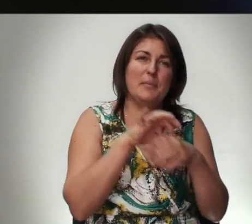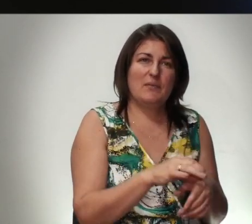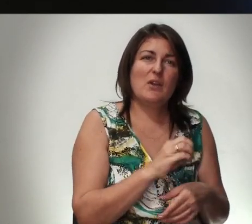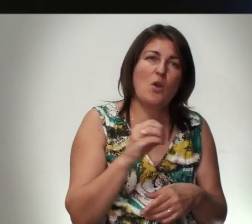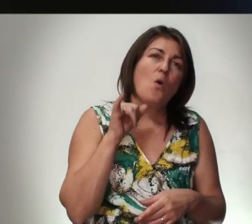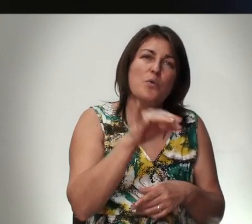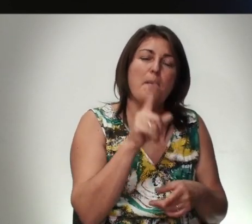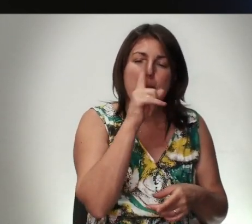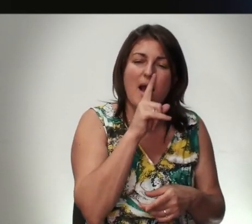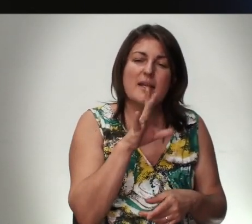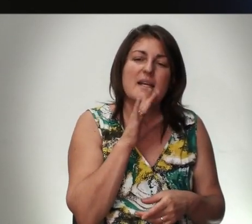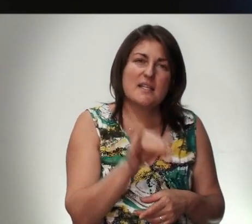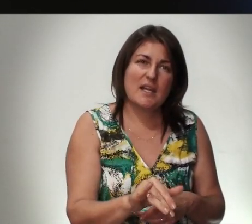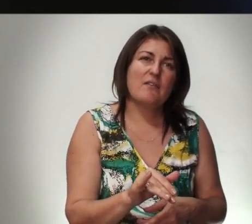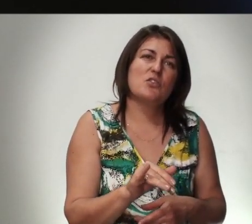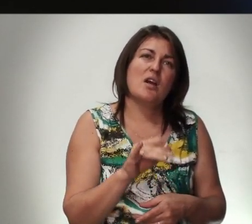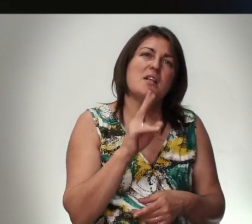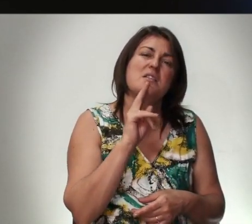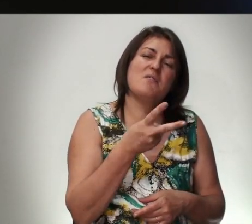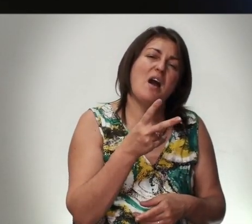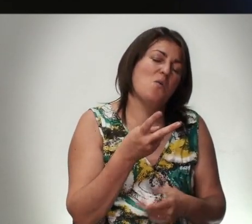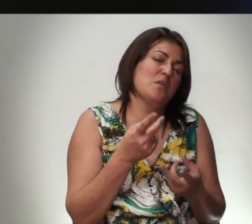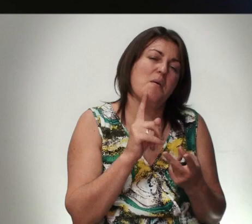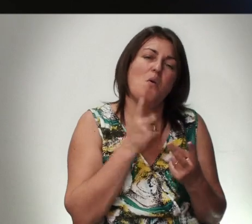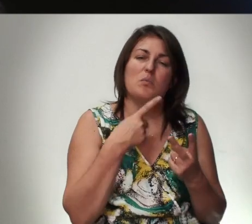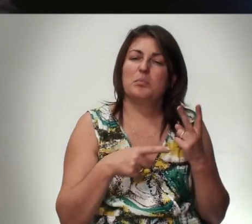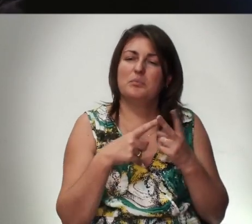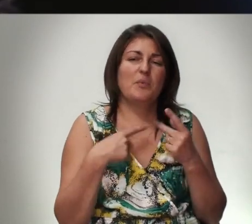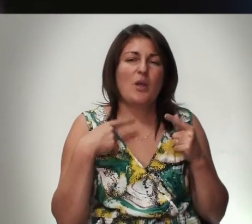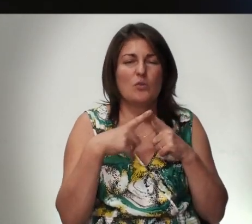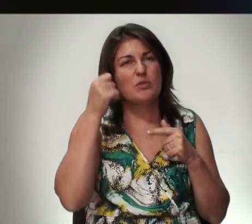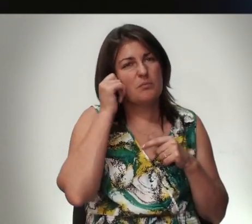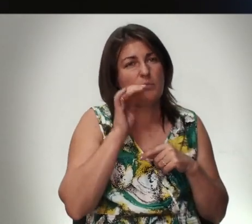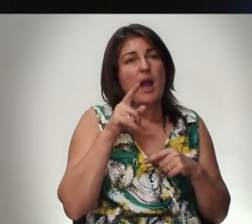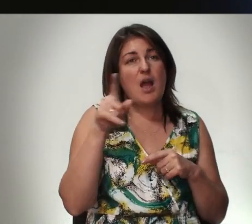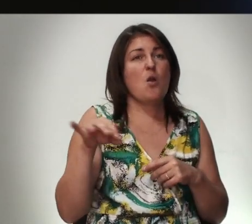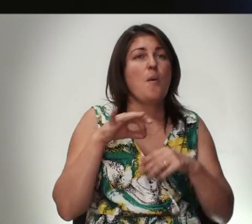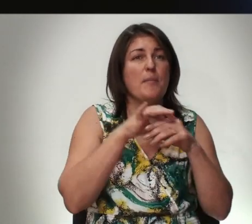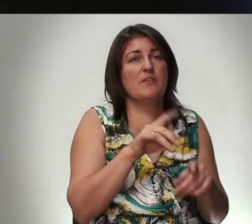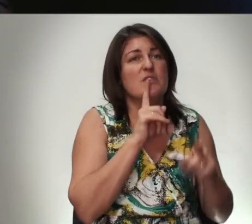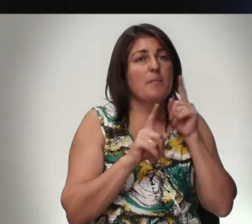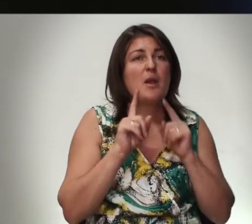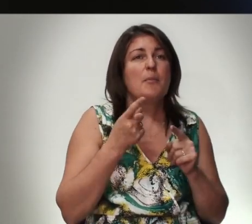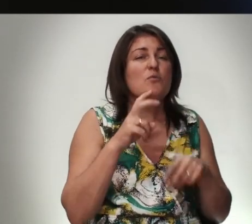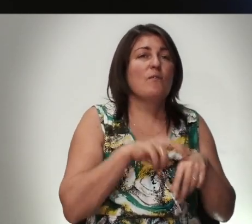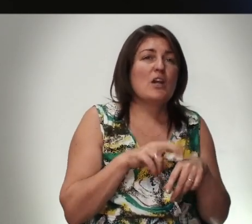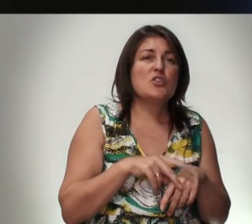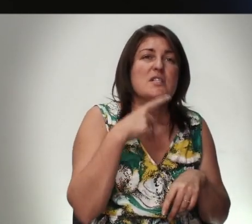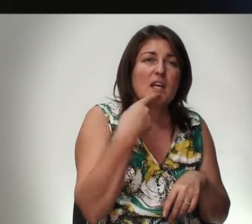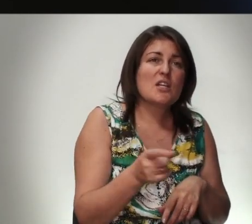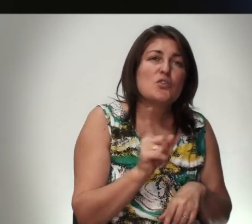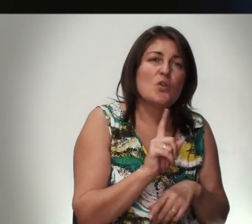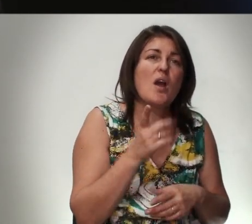У Него Маленькая Девочка Два Годика Или Полтора Годика Я Не Знаю И Ее Привели В собрание Потому Что Врачи Сказали